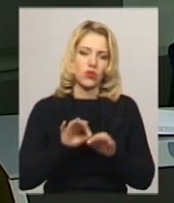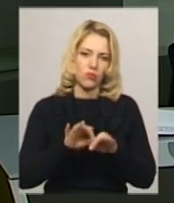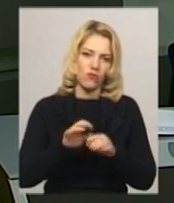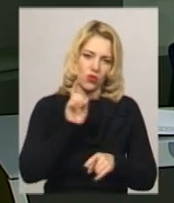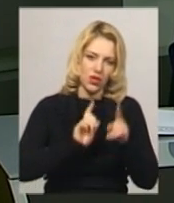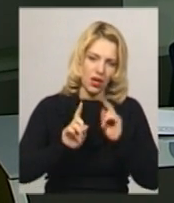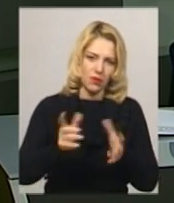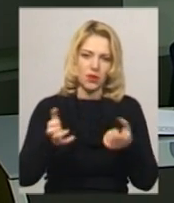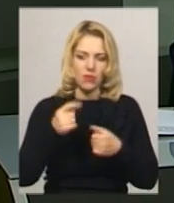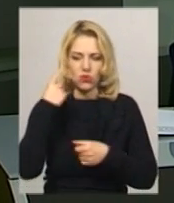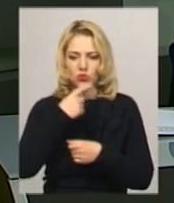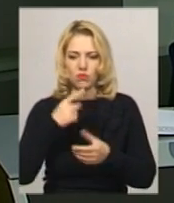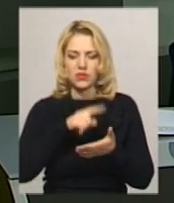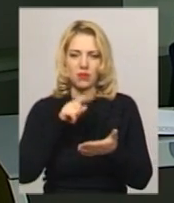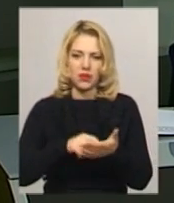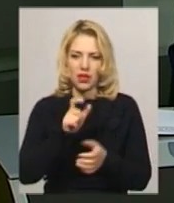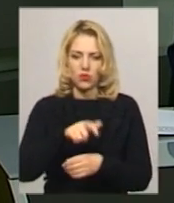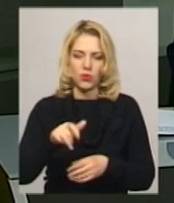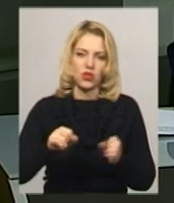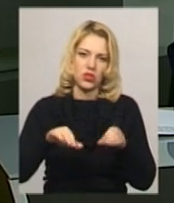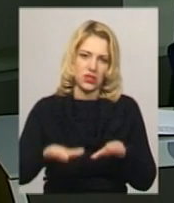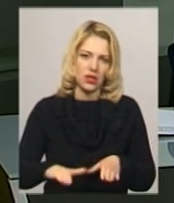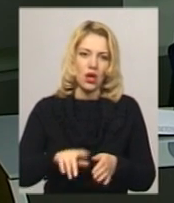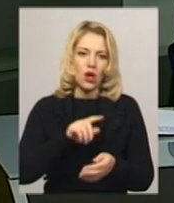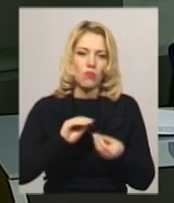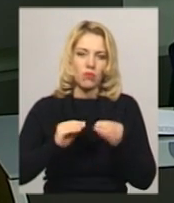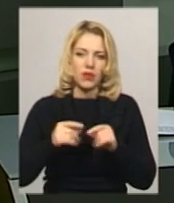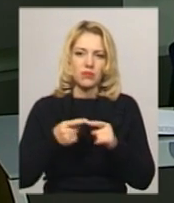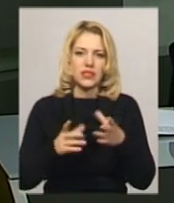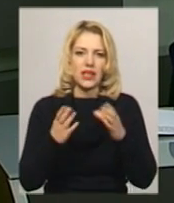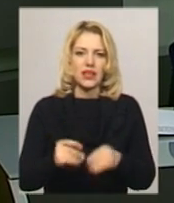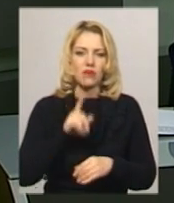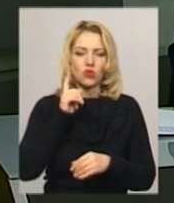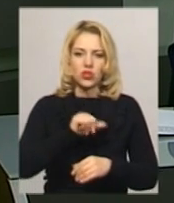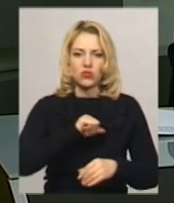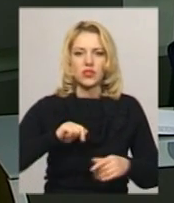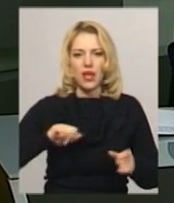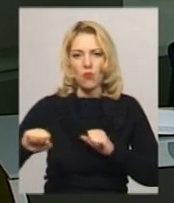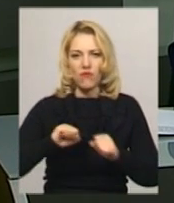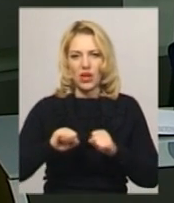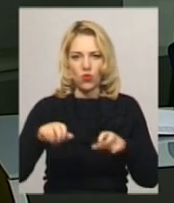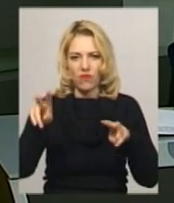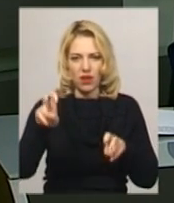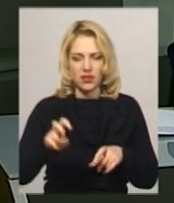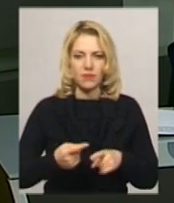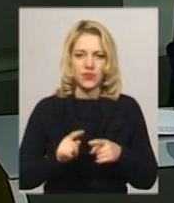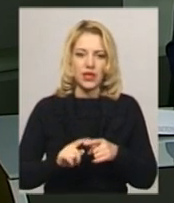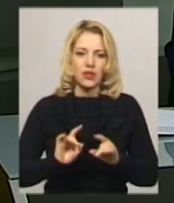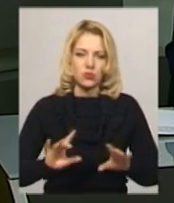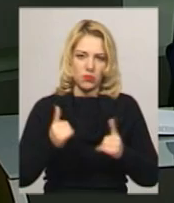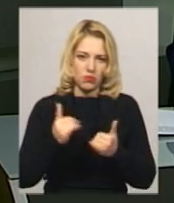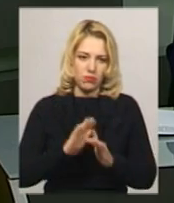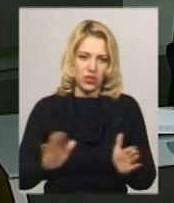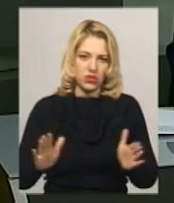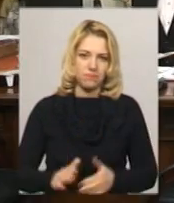приймають з особистих питань громадян та розв'язують проблеми. Цей день зветься Днем молодіжного самоврядування. Світлана Поробок розповість більше.